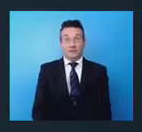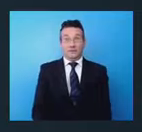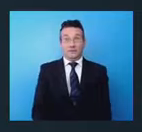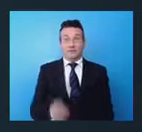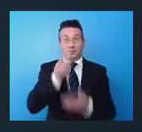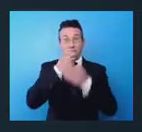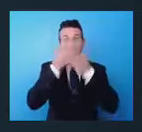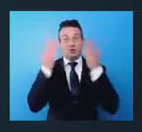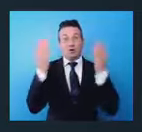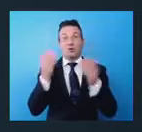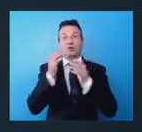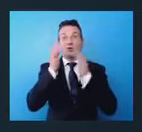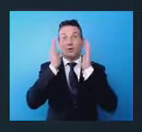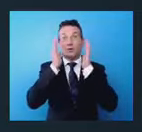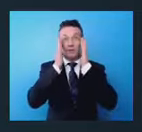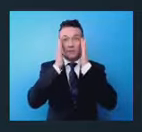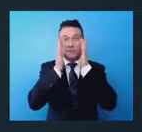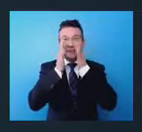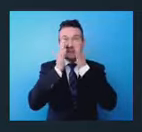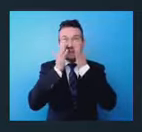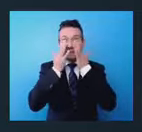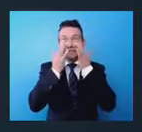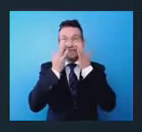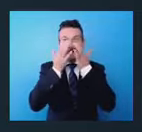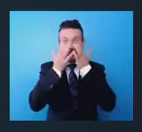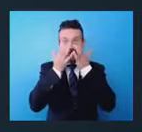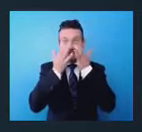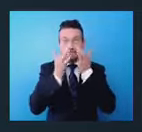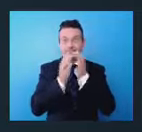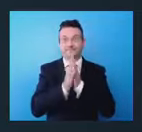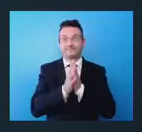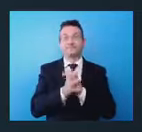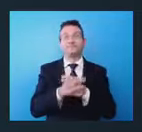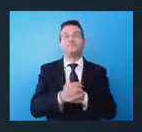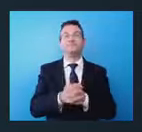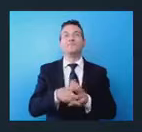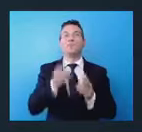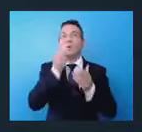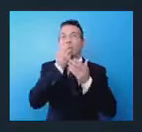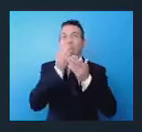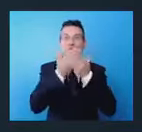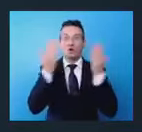Buongiorno. Buongiorno, benvenuto. Sì, buongiorno a tutti.